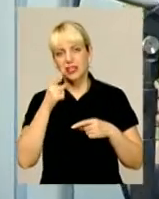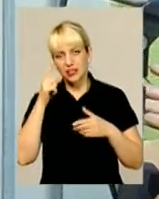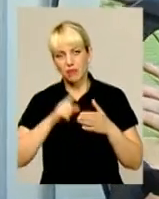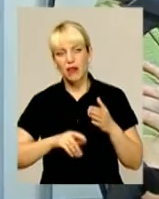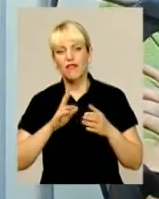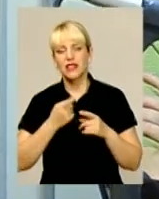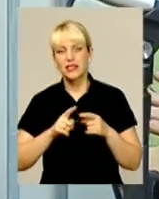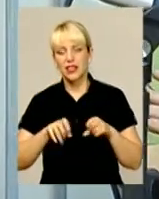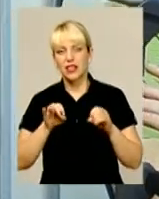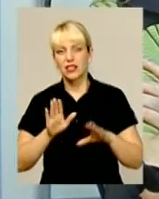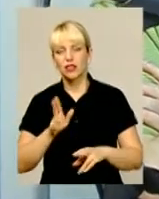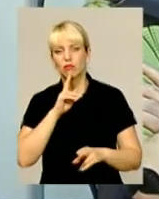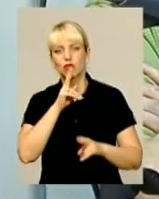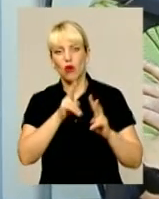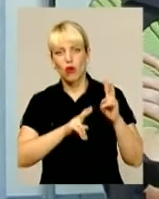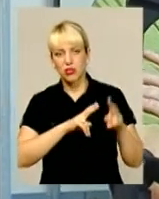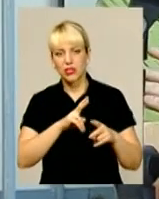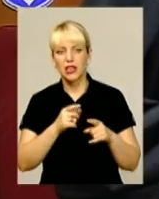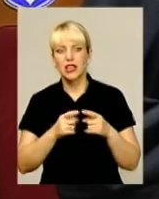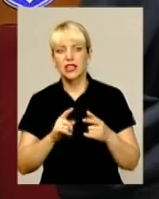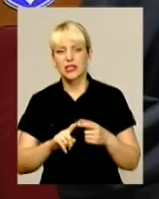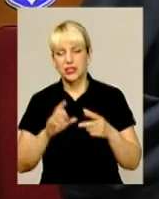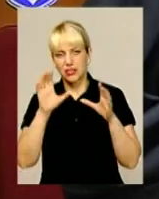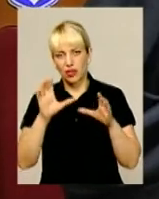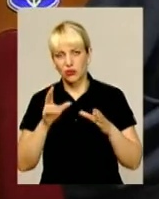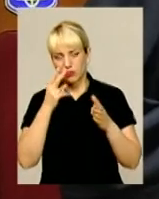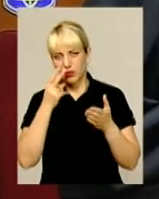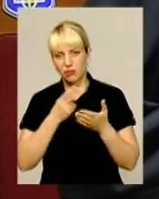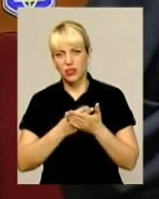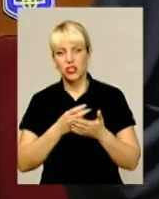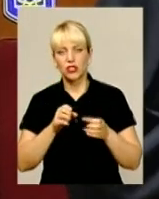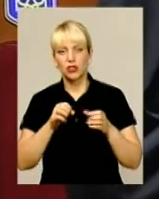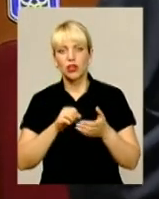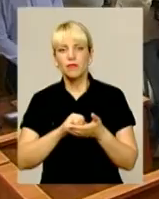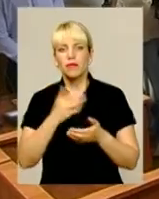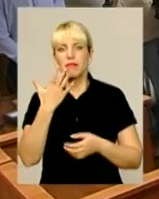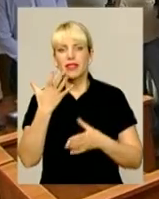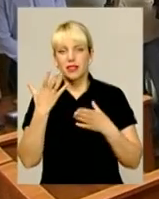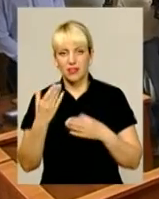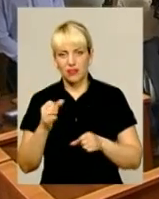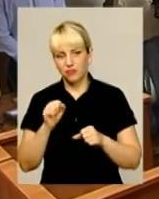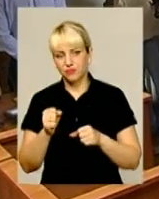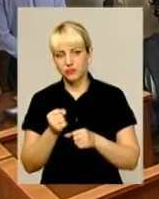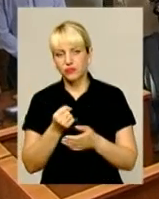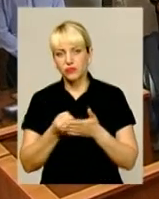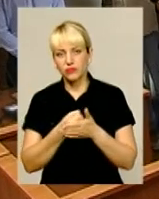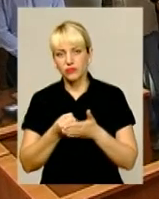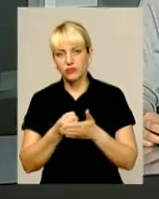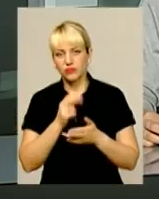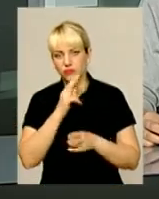оскаржене за законом, не це передбачено 5 днів. Анна Михайловська, Михайло Габрух, Андрій Лазарук для інформаційного випуску.